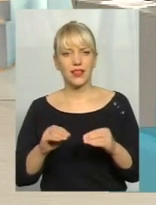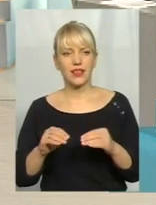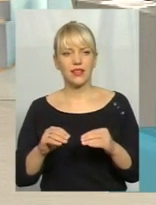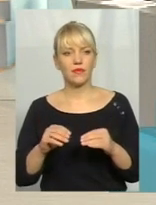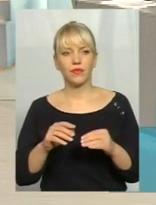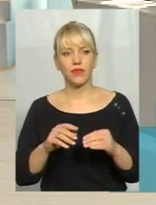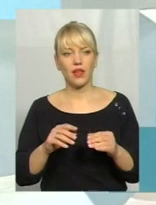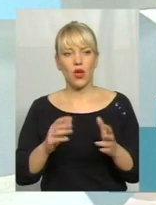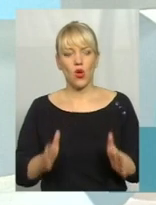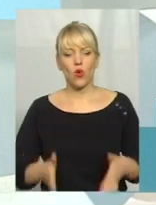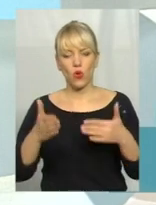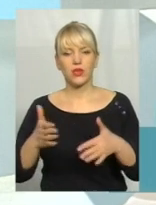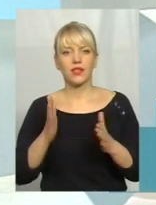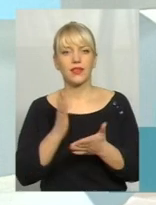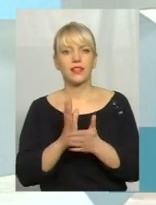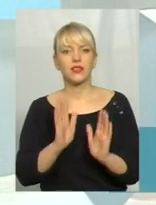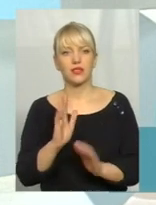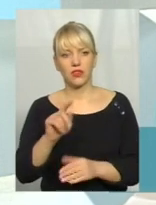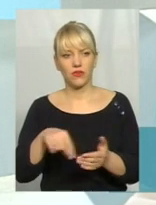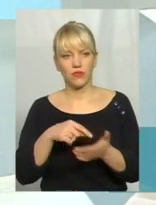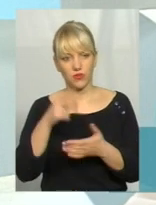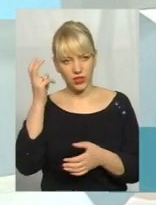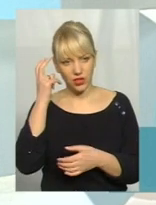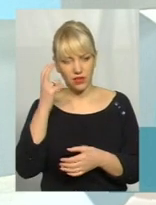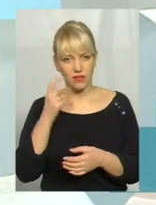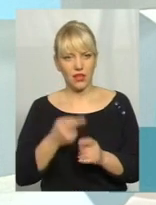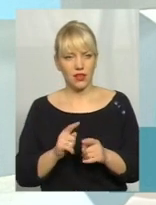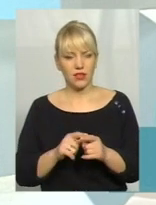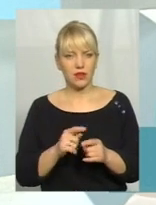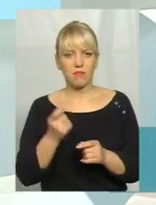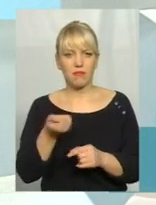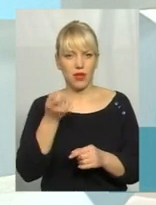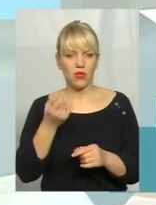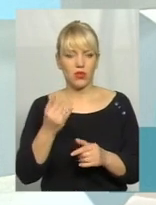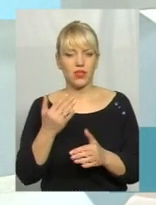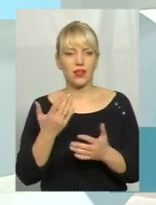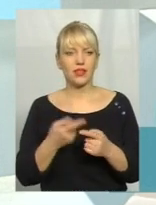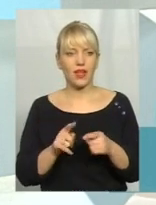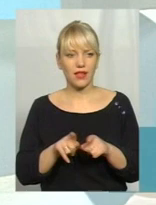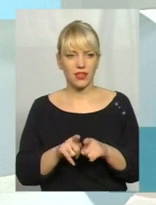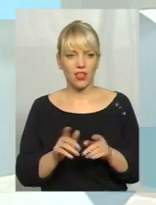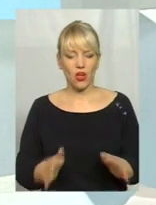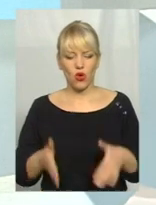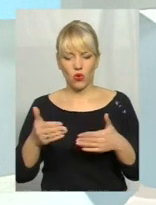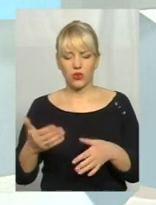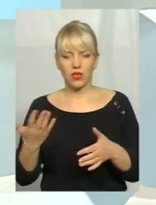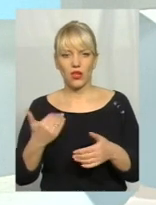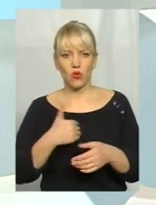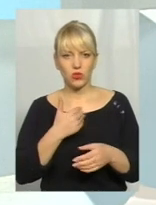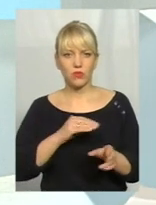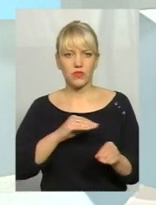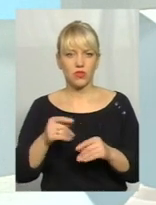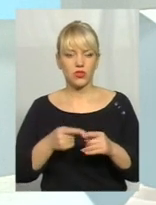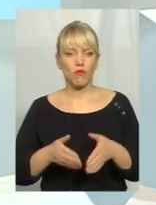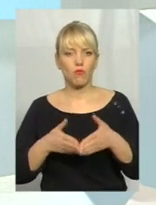встановлені лише в Києві. І то кілька штук. Такі контейнери, які ми хочемо встановлювати, зараз в Португалії, місто